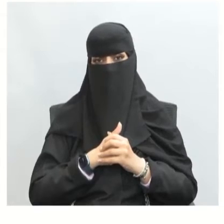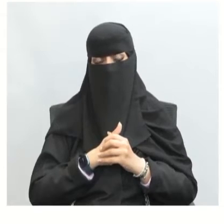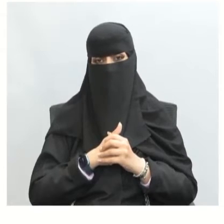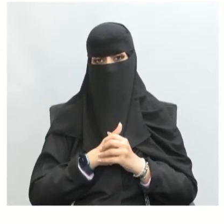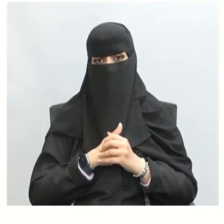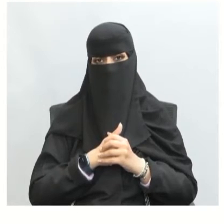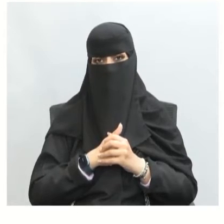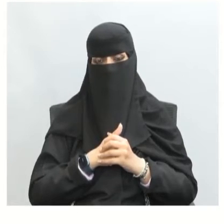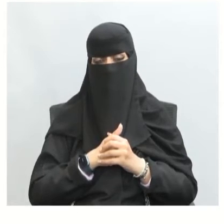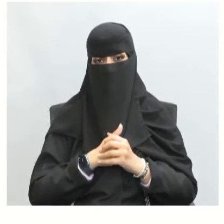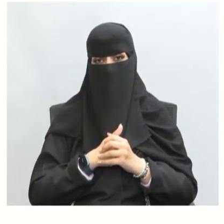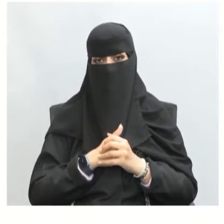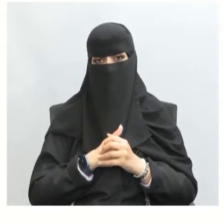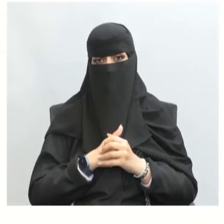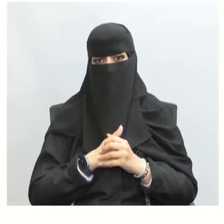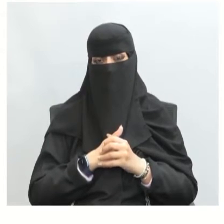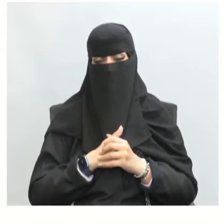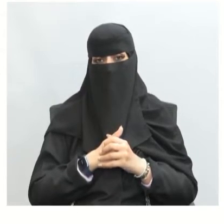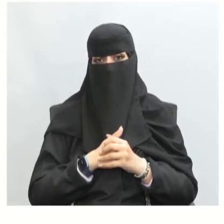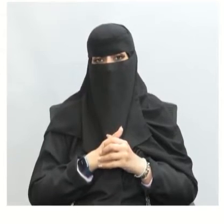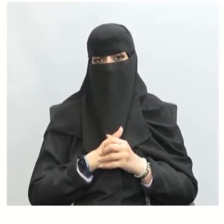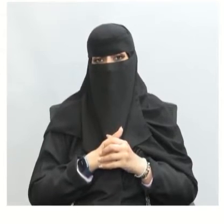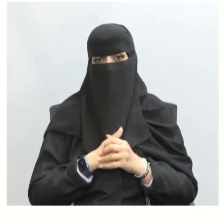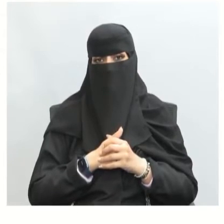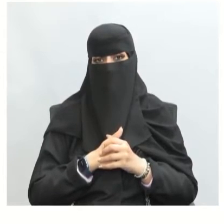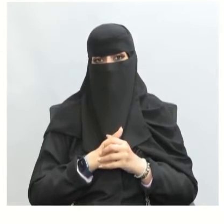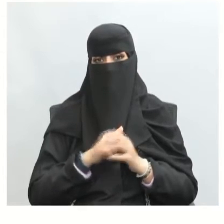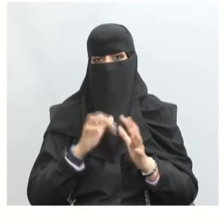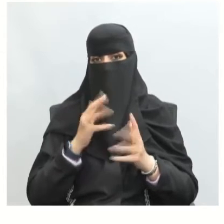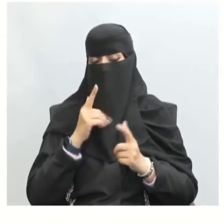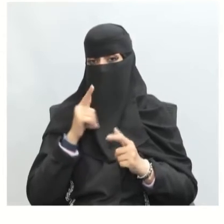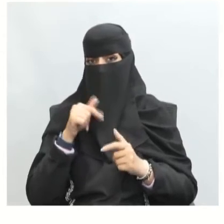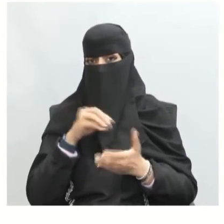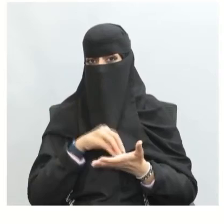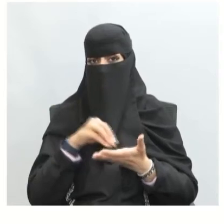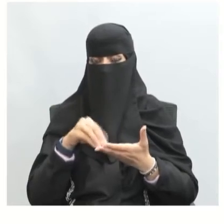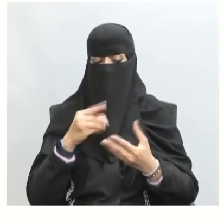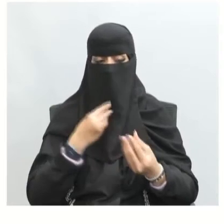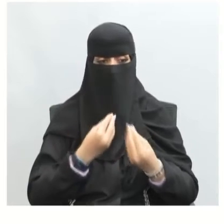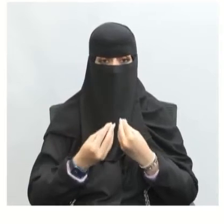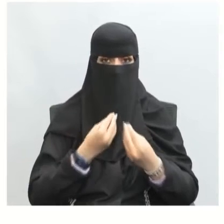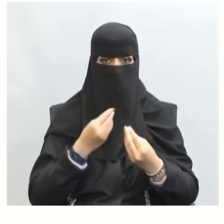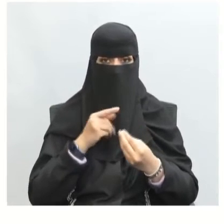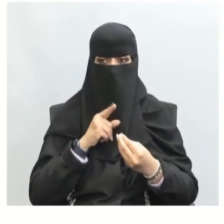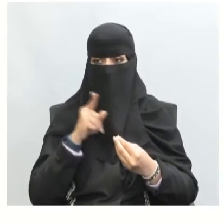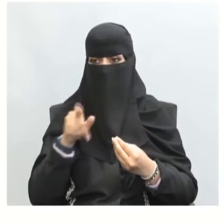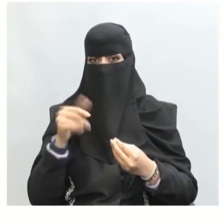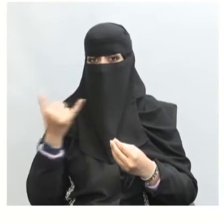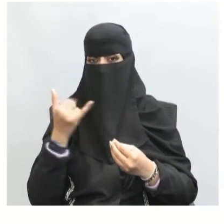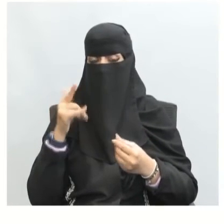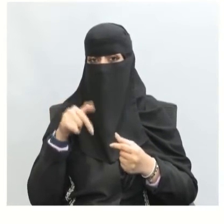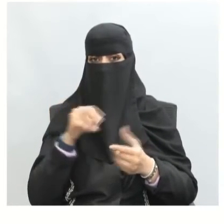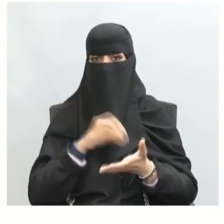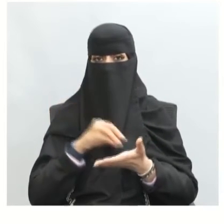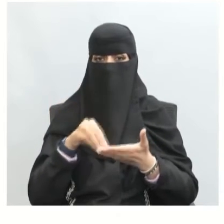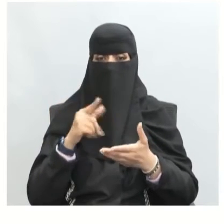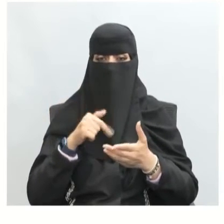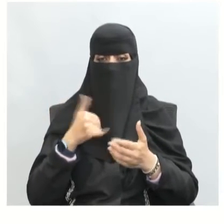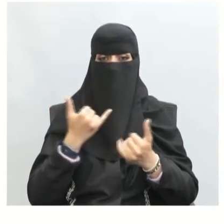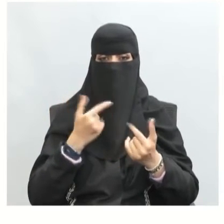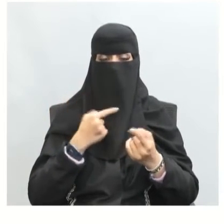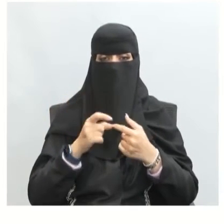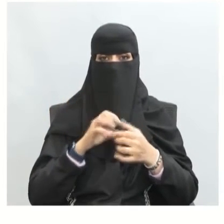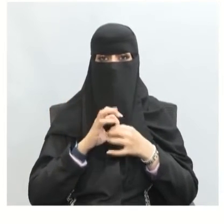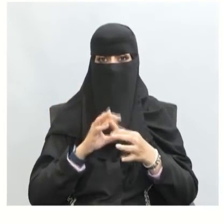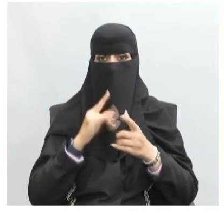اتصال ناجحة هو من وسائل الاتصال الفعال هو من أهم وسائل الاتصال